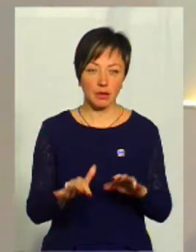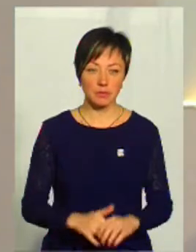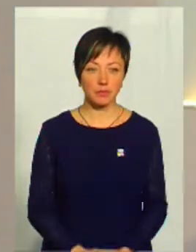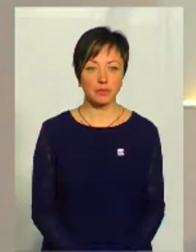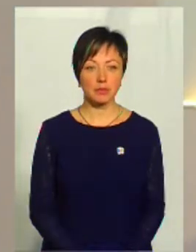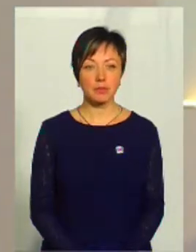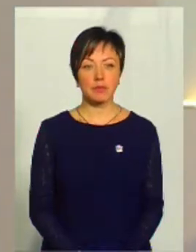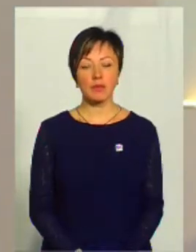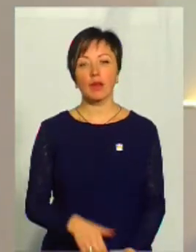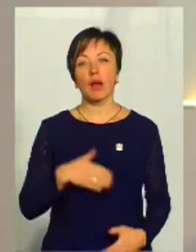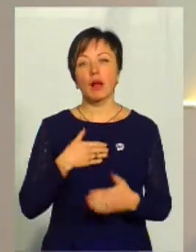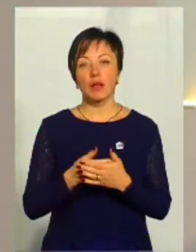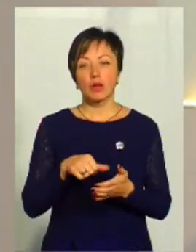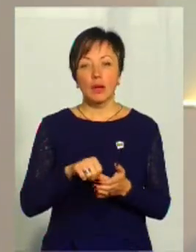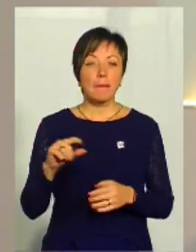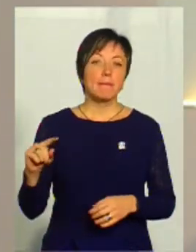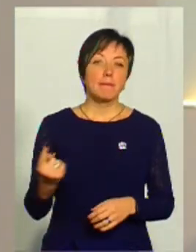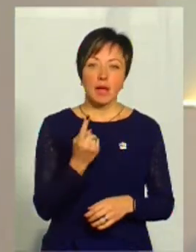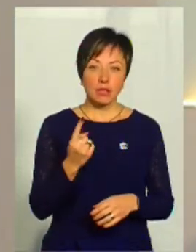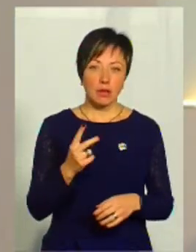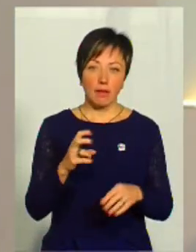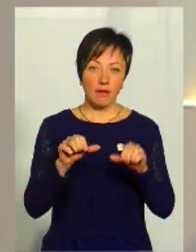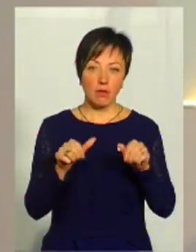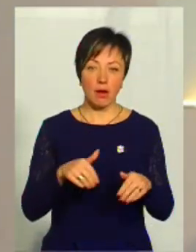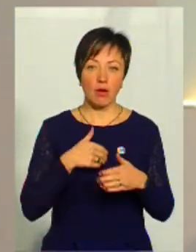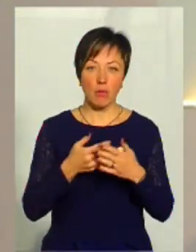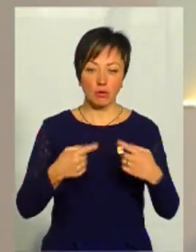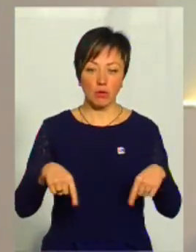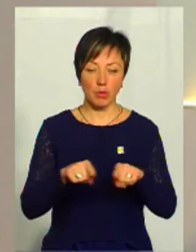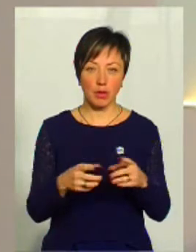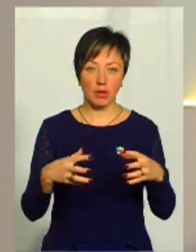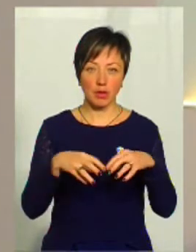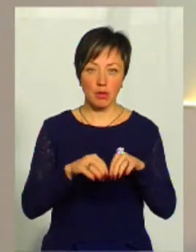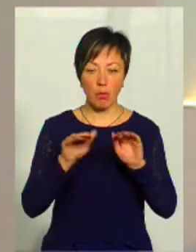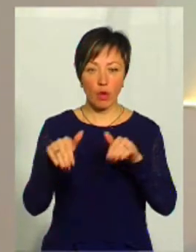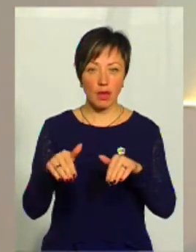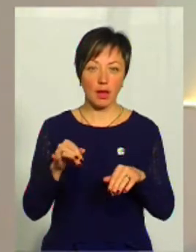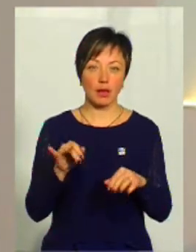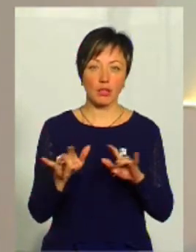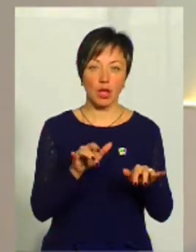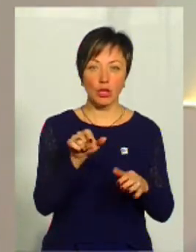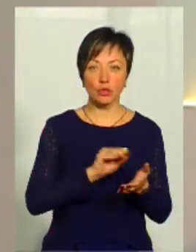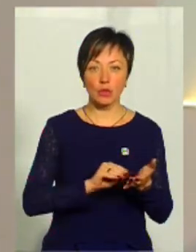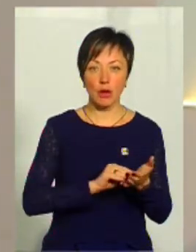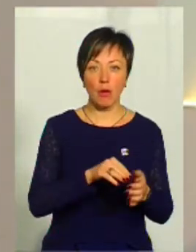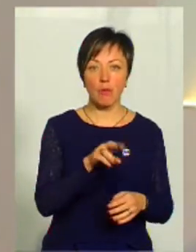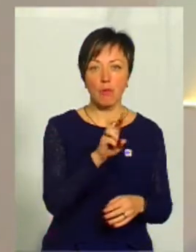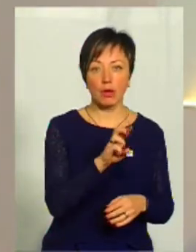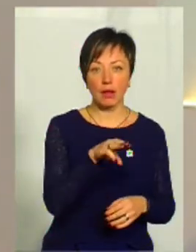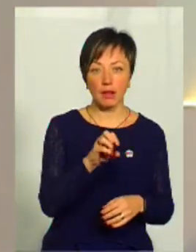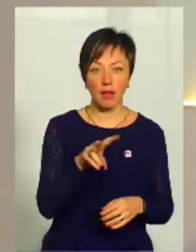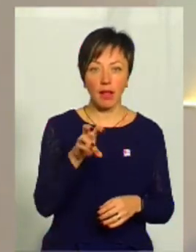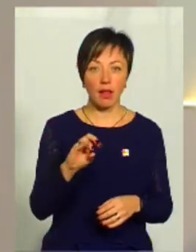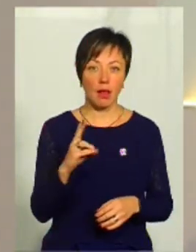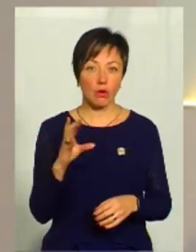Активний учасник перших неформальних ще громадських об'єднань Поділля, громадський діяч і журналіст Богдан Теленько,